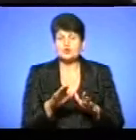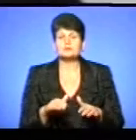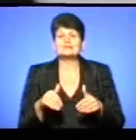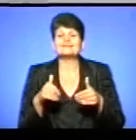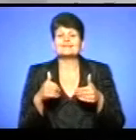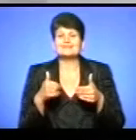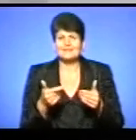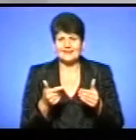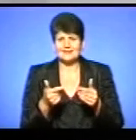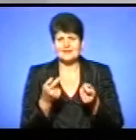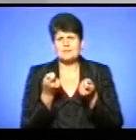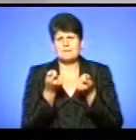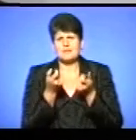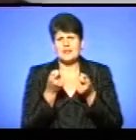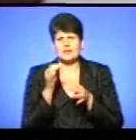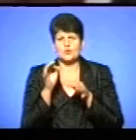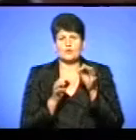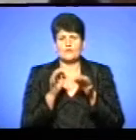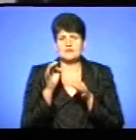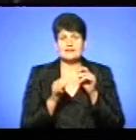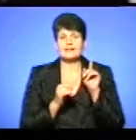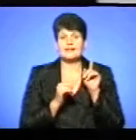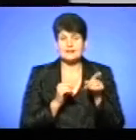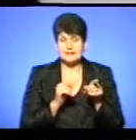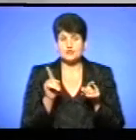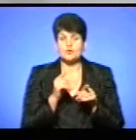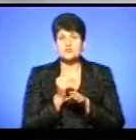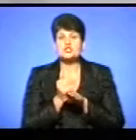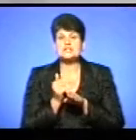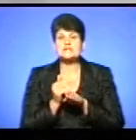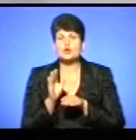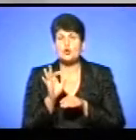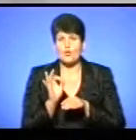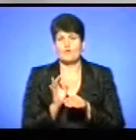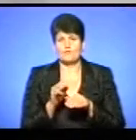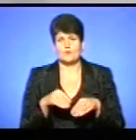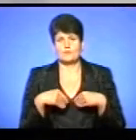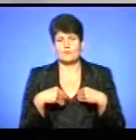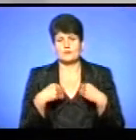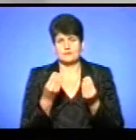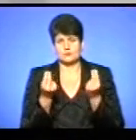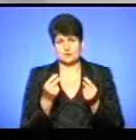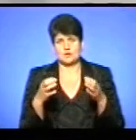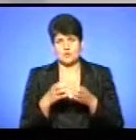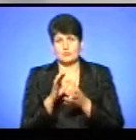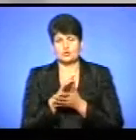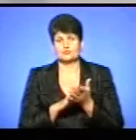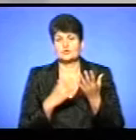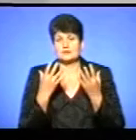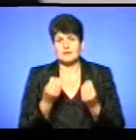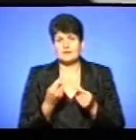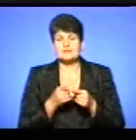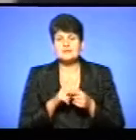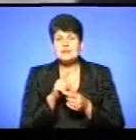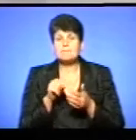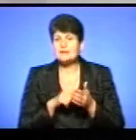якийсь невеликий коригуючий коефіцієнт на те, щоб хоча б частково покривати групи продовженого дня. Але знову ж таки, це є